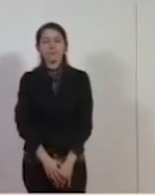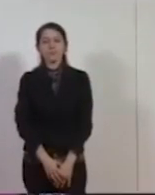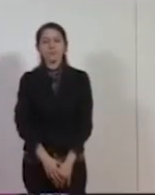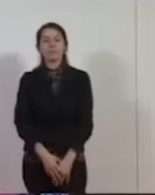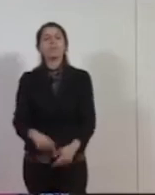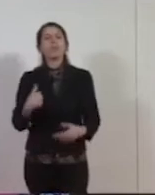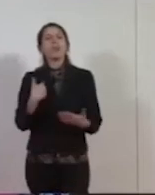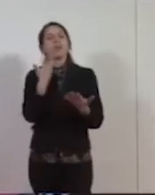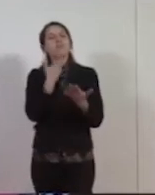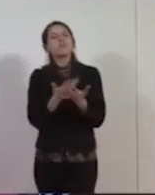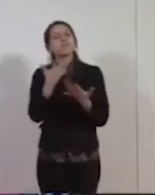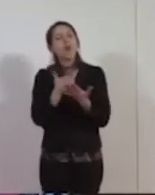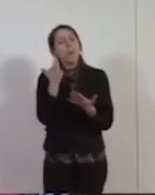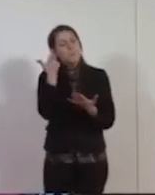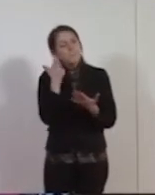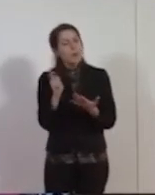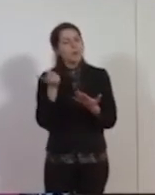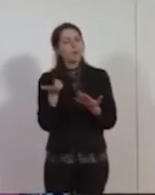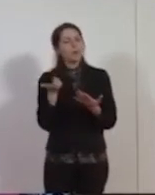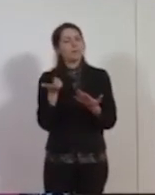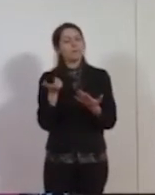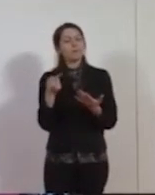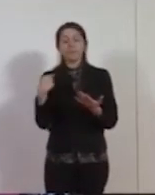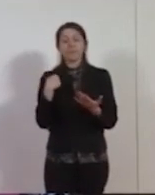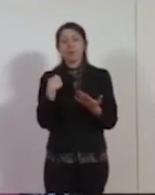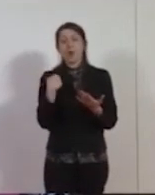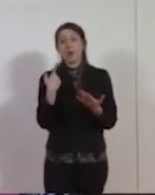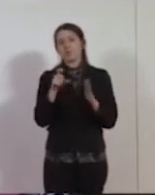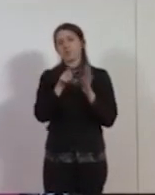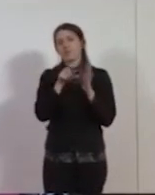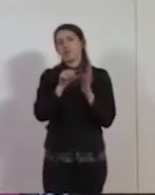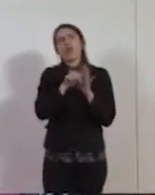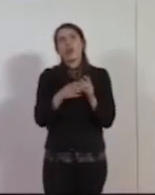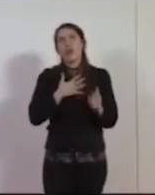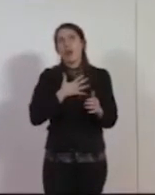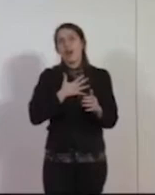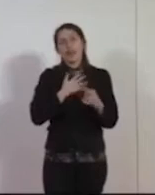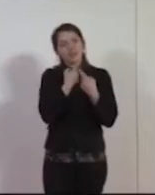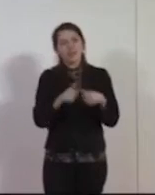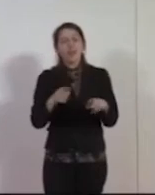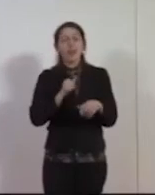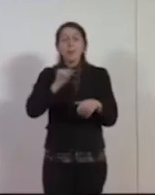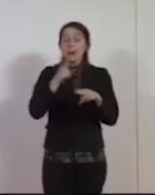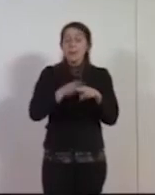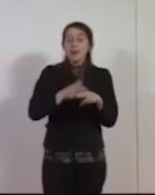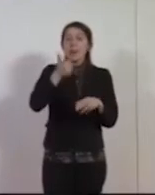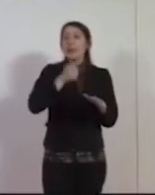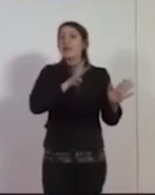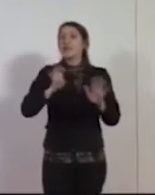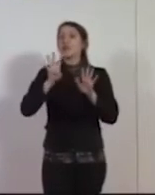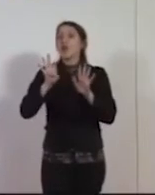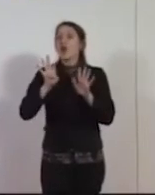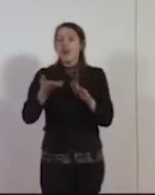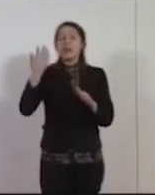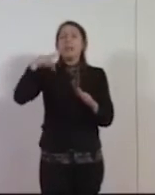Ne voglio parlare perché io provenendo da un'altra storia, la mia prima tessera è del 1990 ed era quella